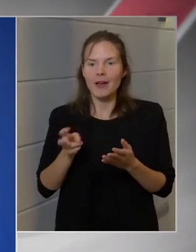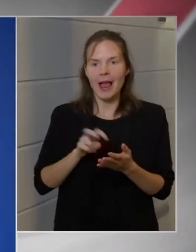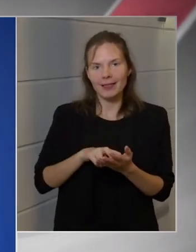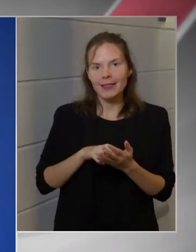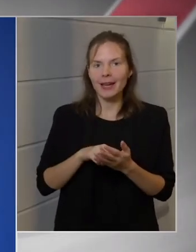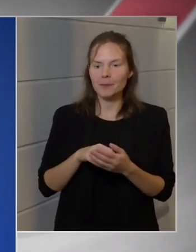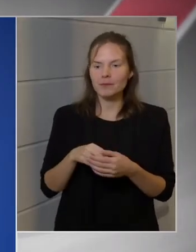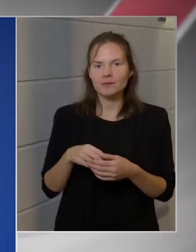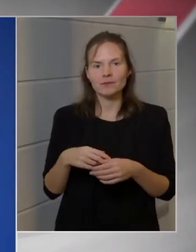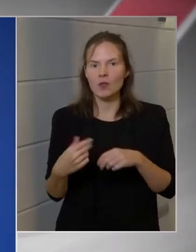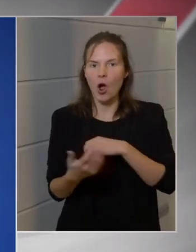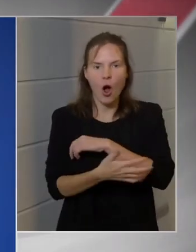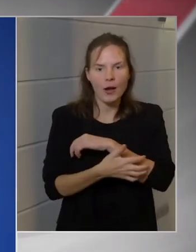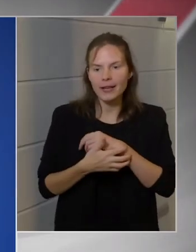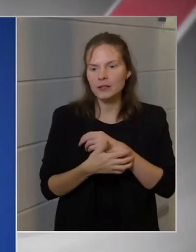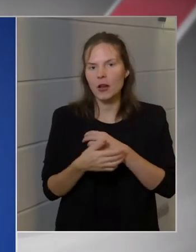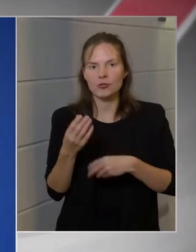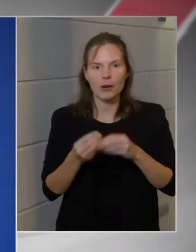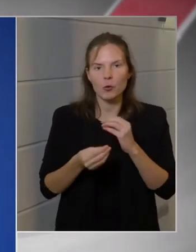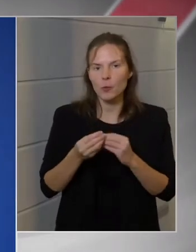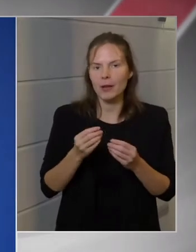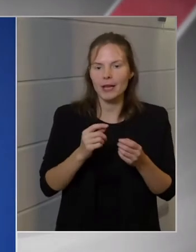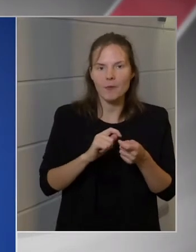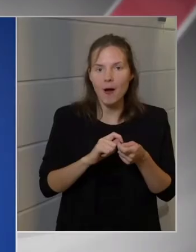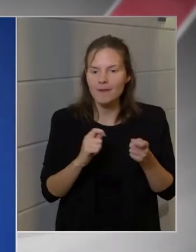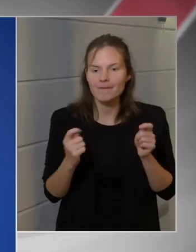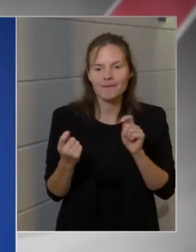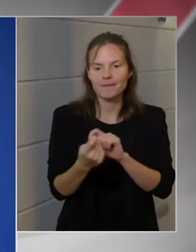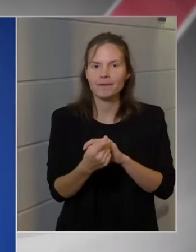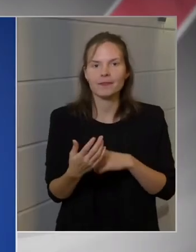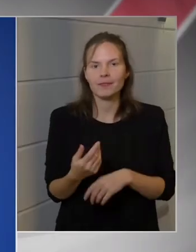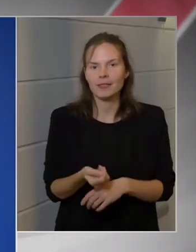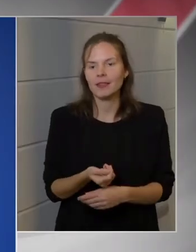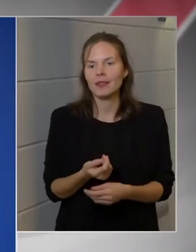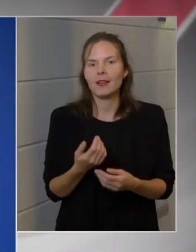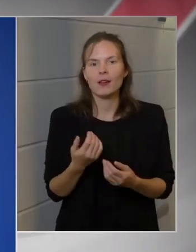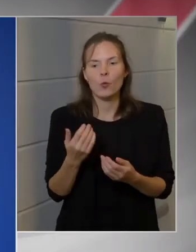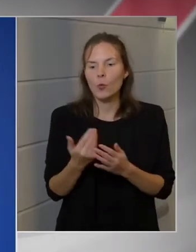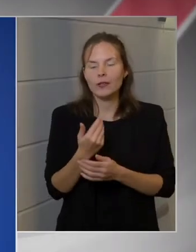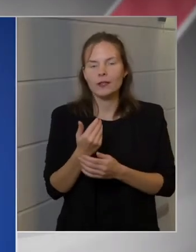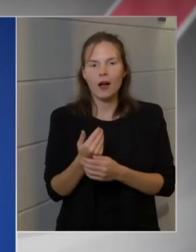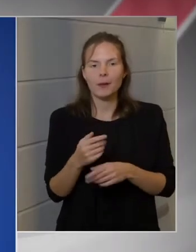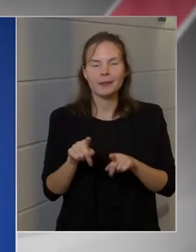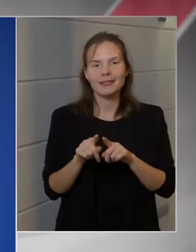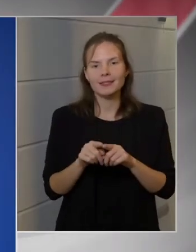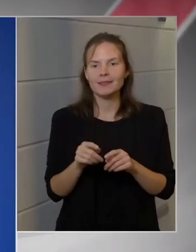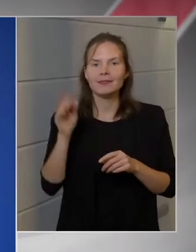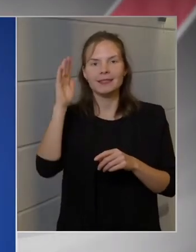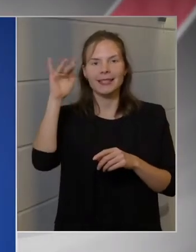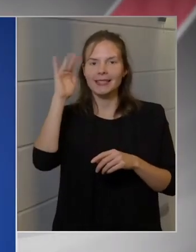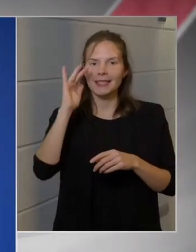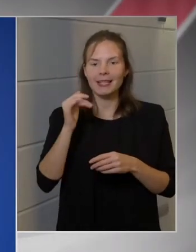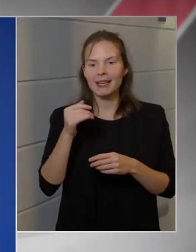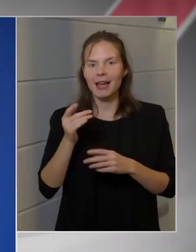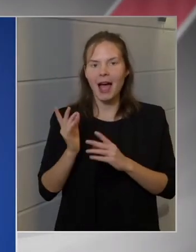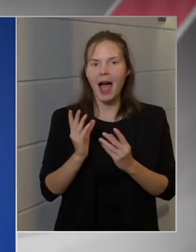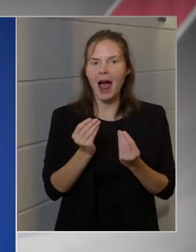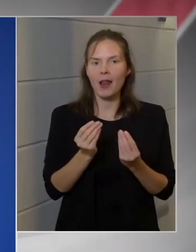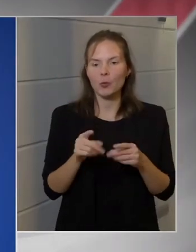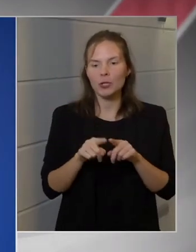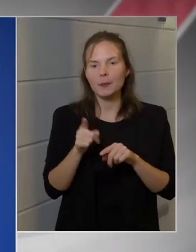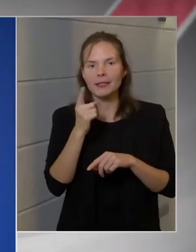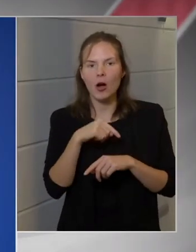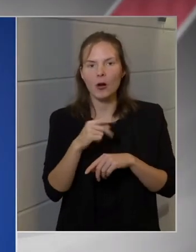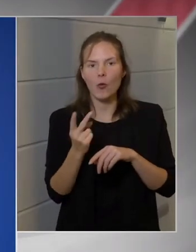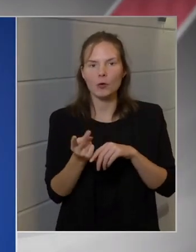hajléktalanság problémájában, és ugyanazok a maihoz képest már-már idili állapotok visszatérnek, amelyek tarlós főpolgársor időszakában voltak,